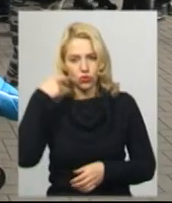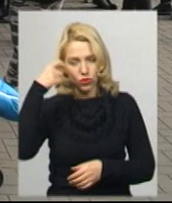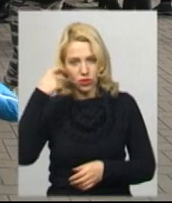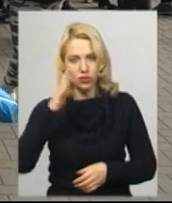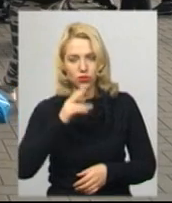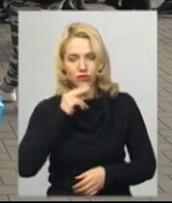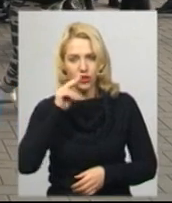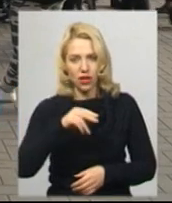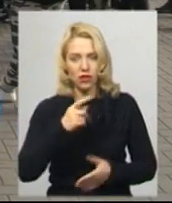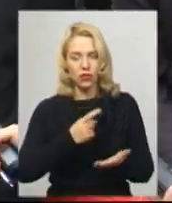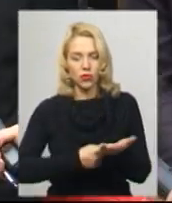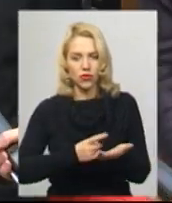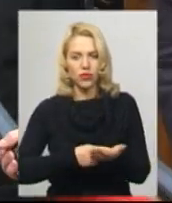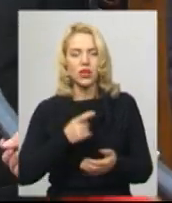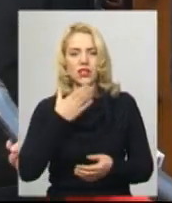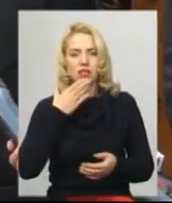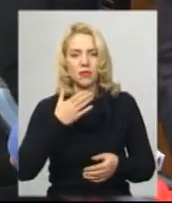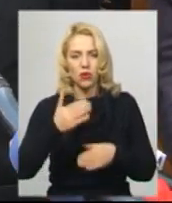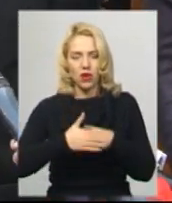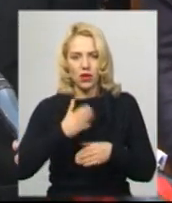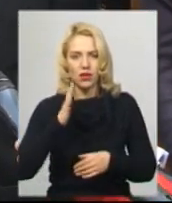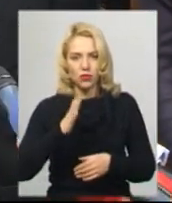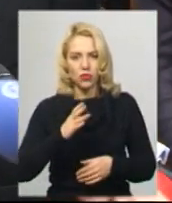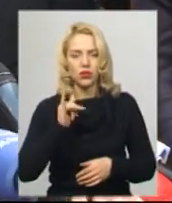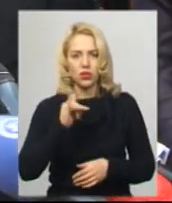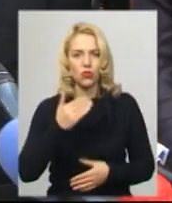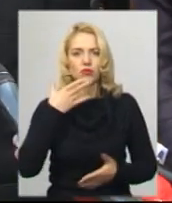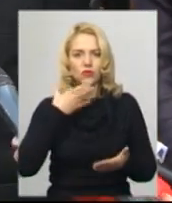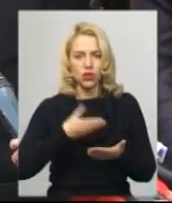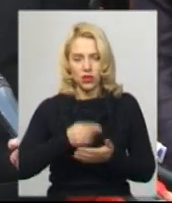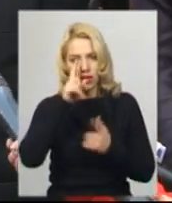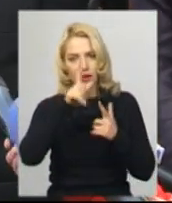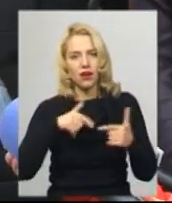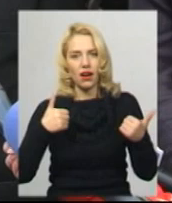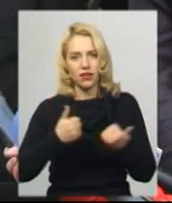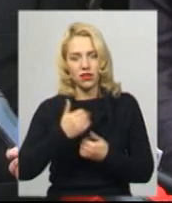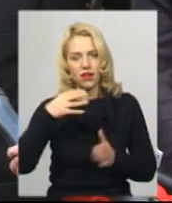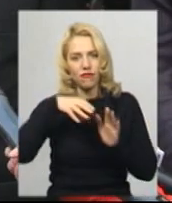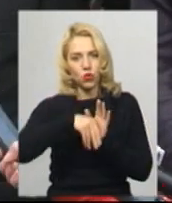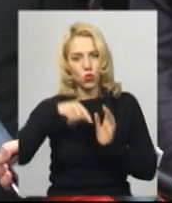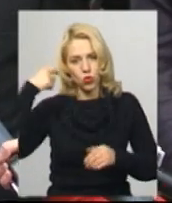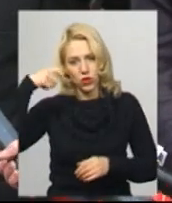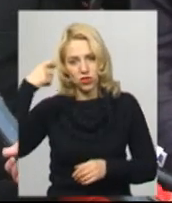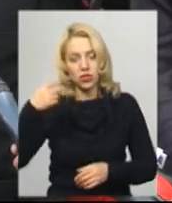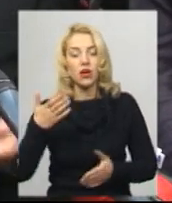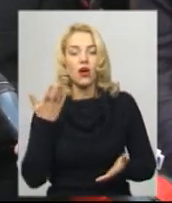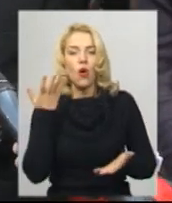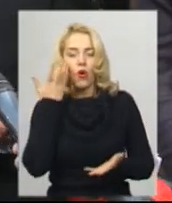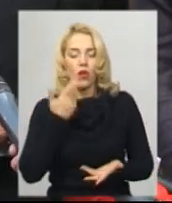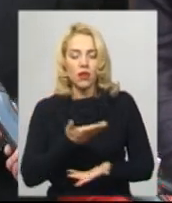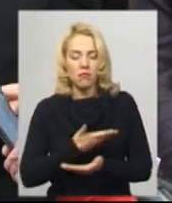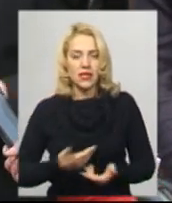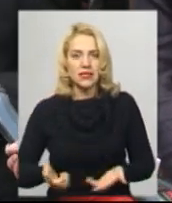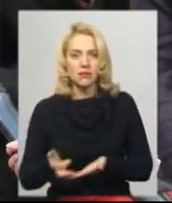країні, каже тимчасово виконуючий обов'язки прокурора області Сергій Ромась. Коли ми зберемо належні докази,